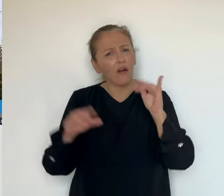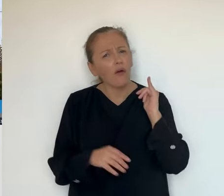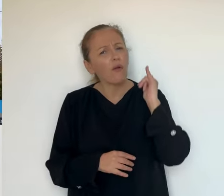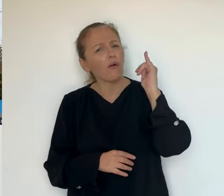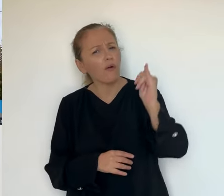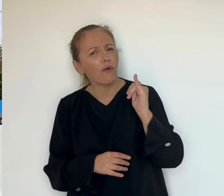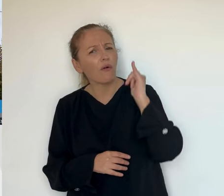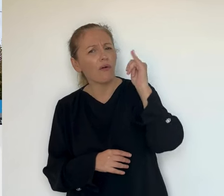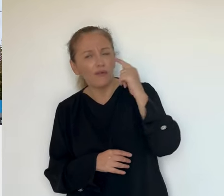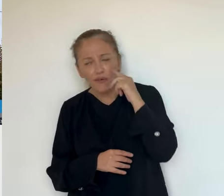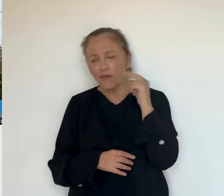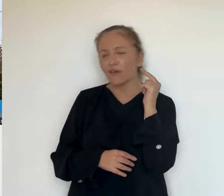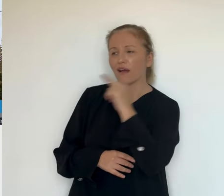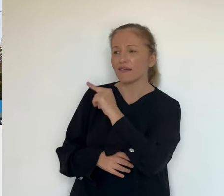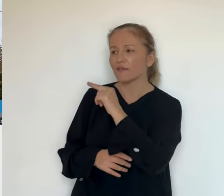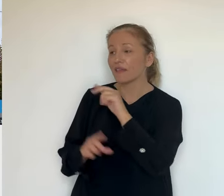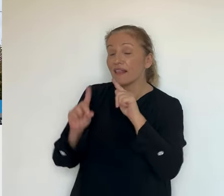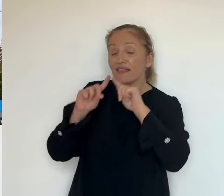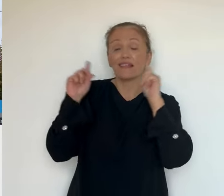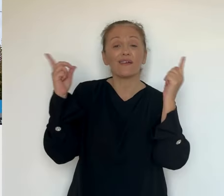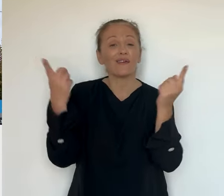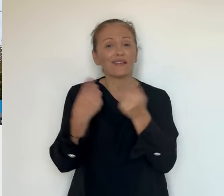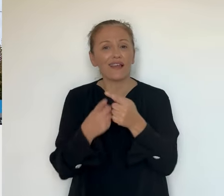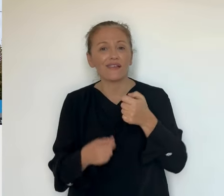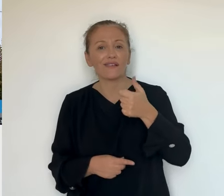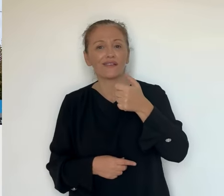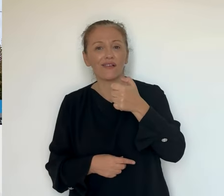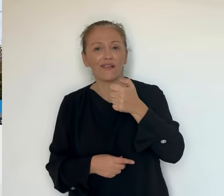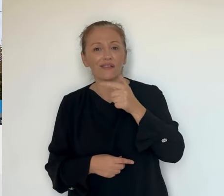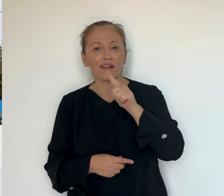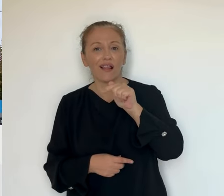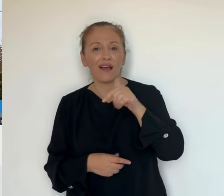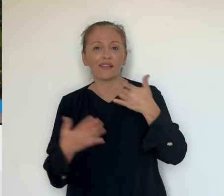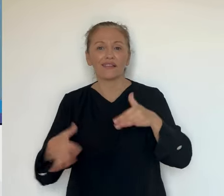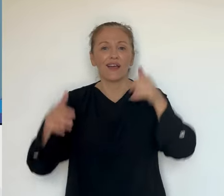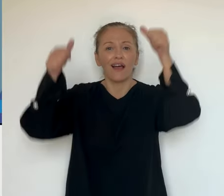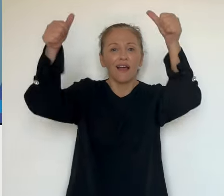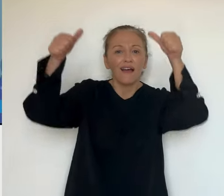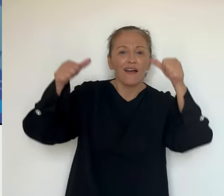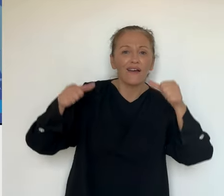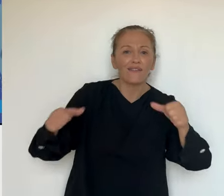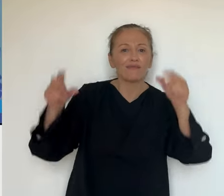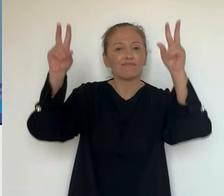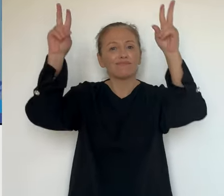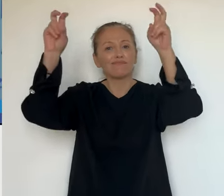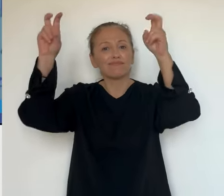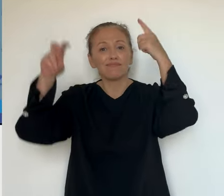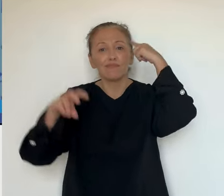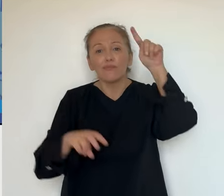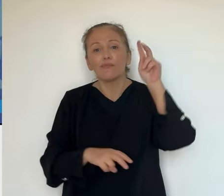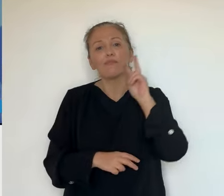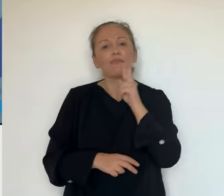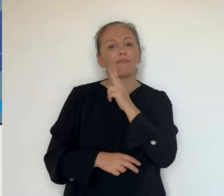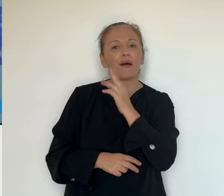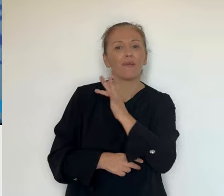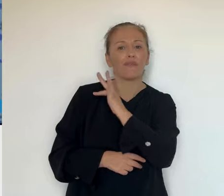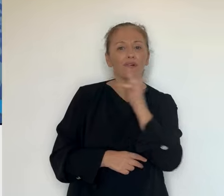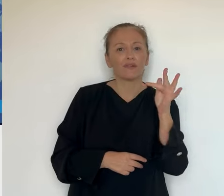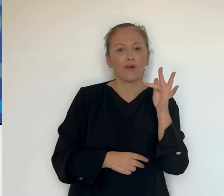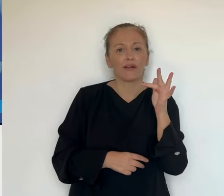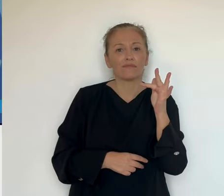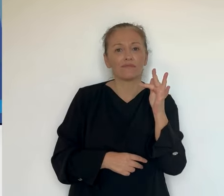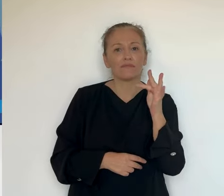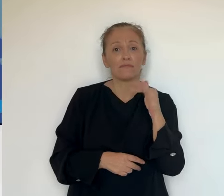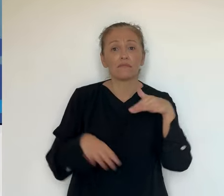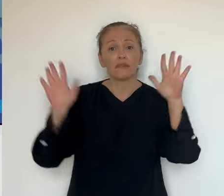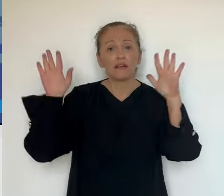Pape Avranches Quincors, le slogan et l'affiche sont installés dans la cour du diocèse de Corse. Mais la venue n'est pas encore officielle. Ce midi, lors